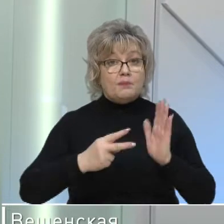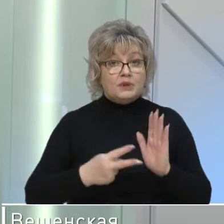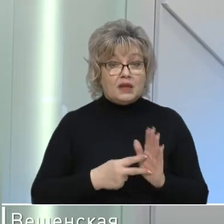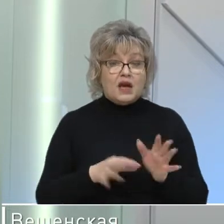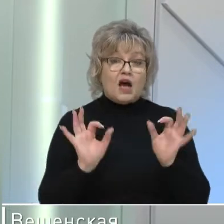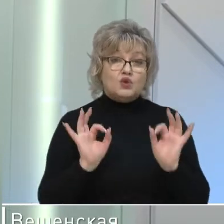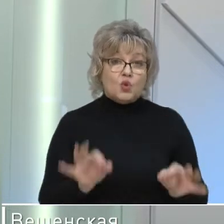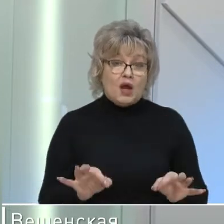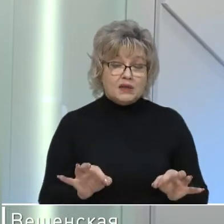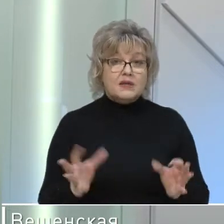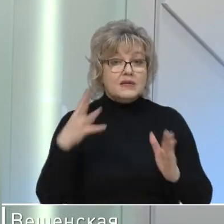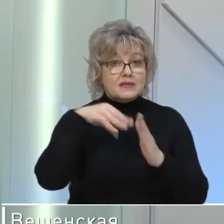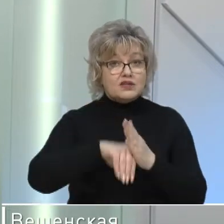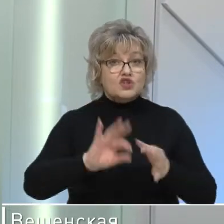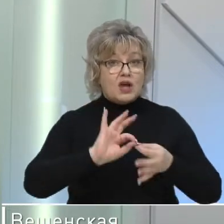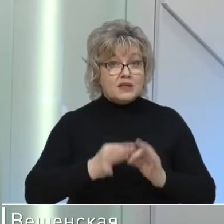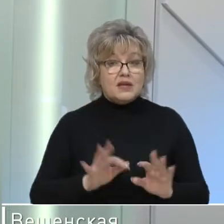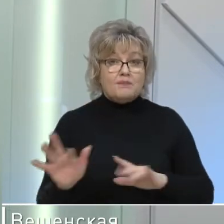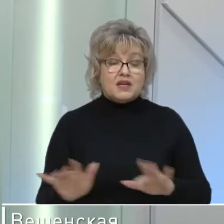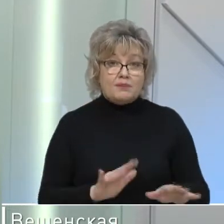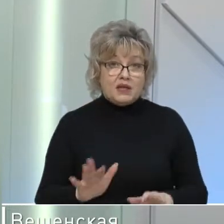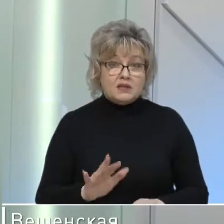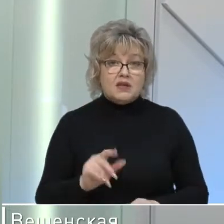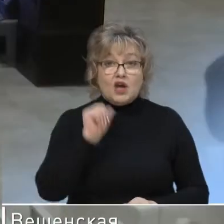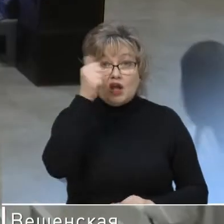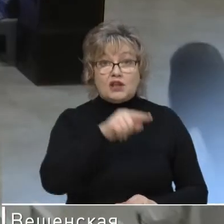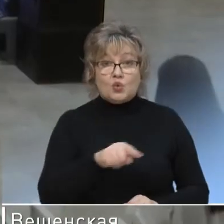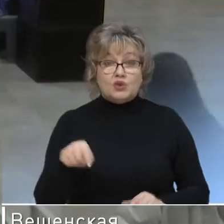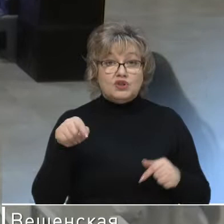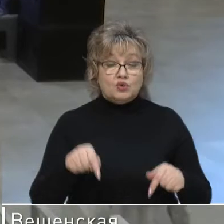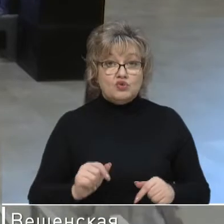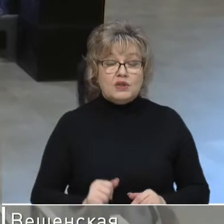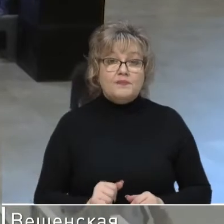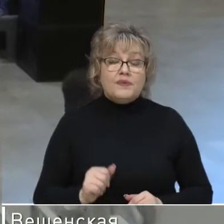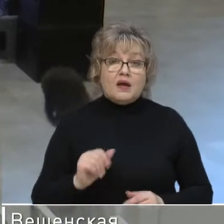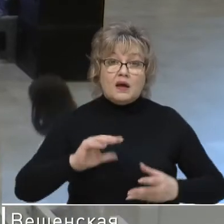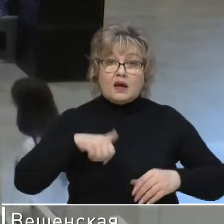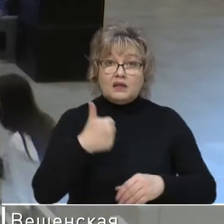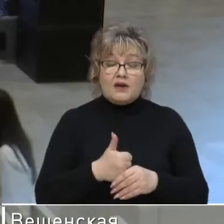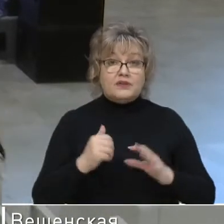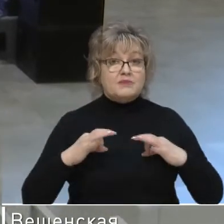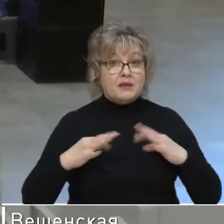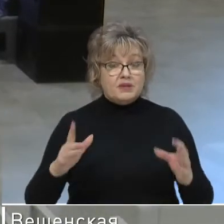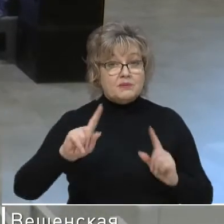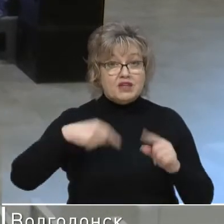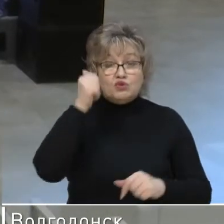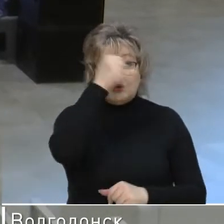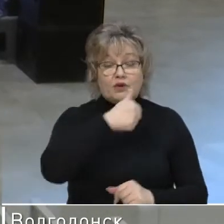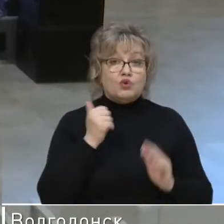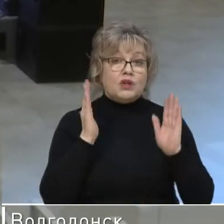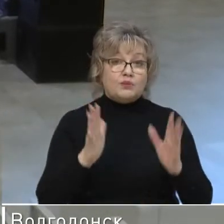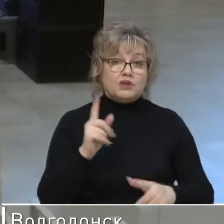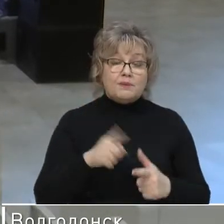актуальных и содержательных мероприятий на год текущий. Ключевым событием следующего года